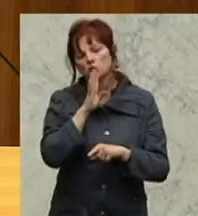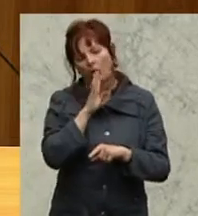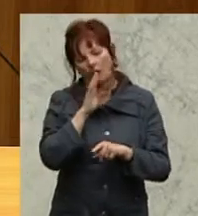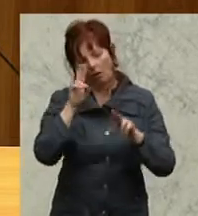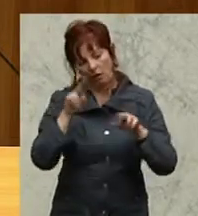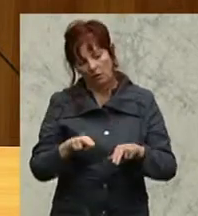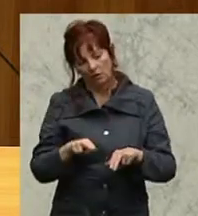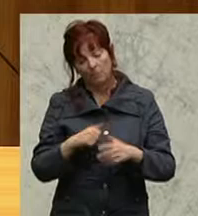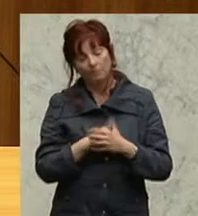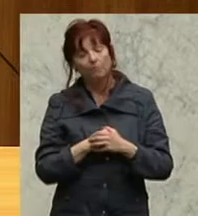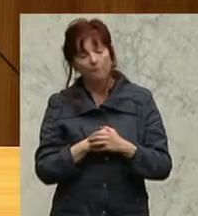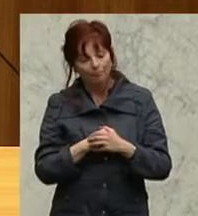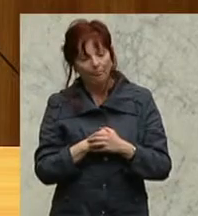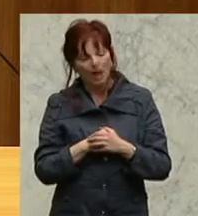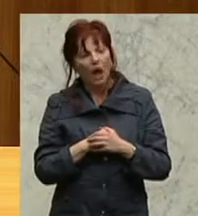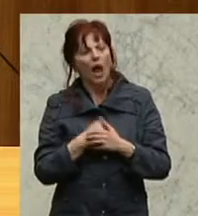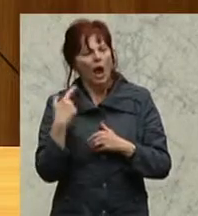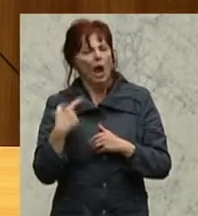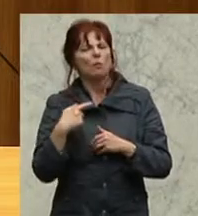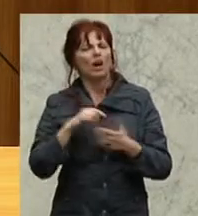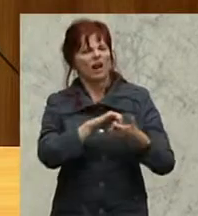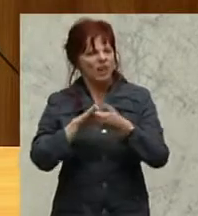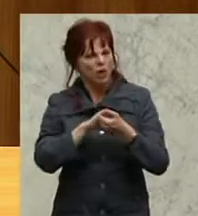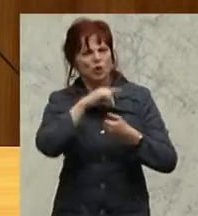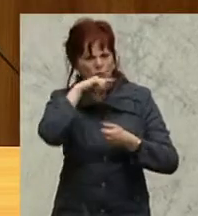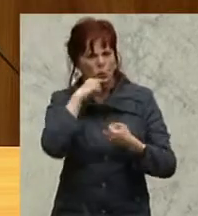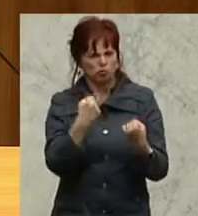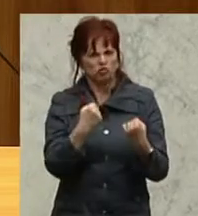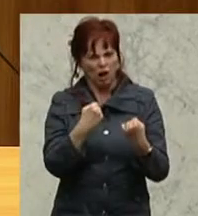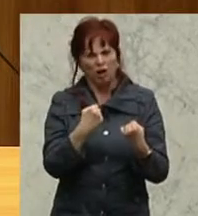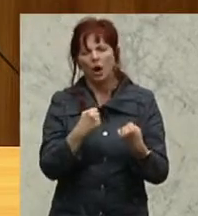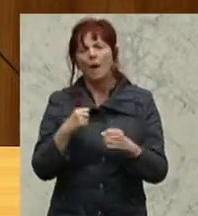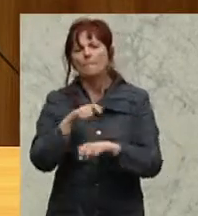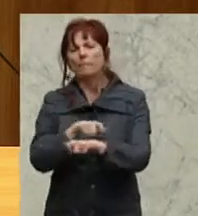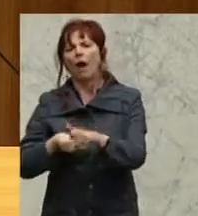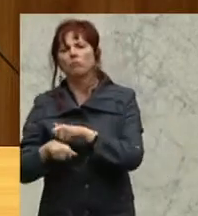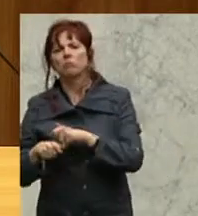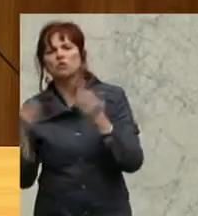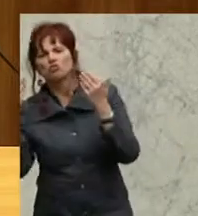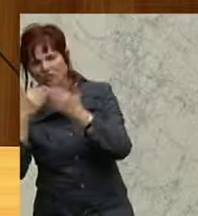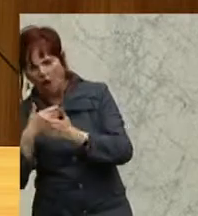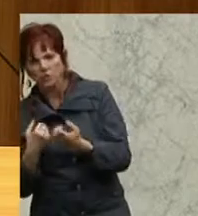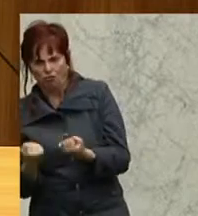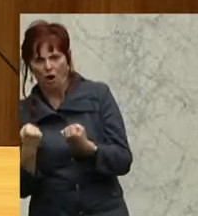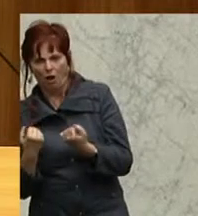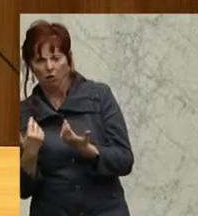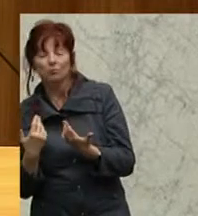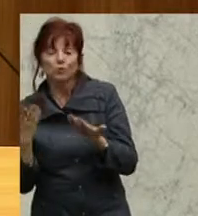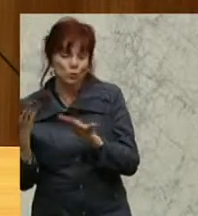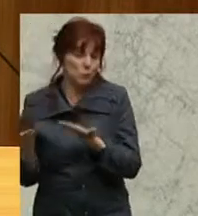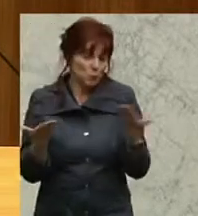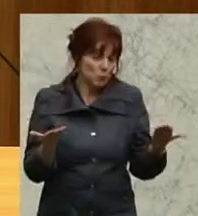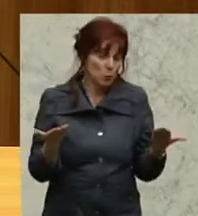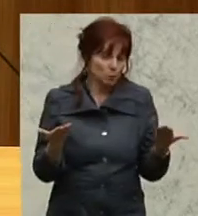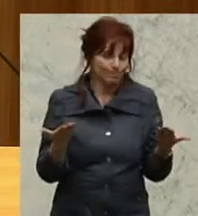Gewerkschaft natürlich sehr rot dominiert, bei den Beamten sehr schwarz dominiert. Und das ist halt so, nicht, in diesem Bereich. Und dass da nicht